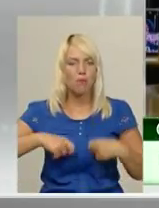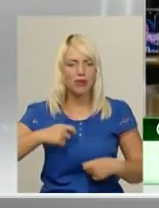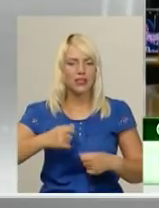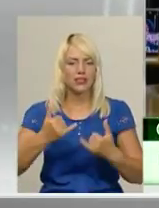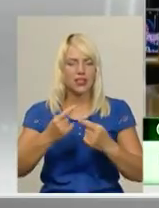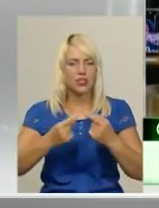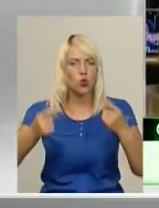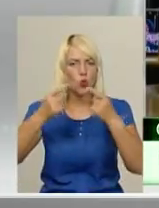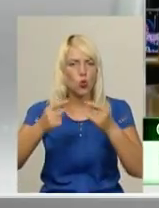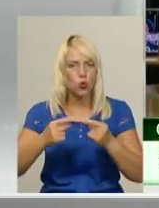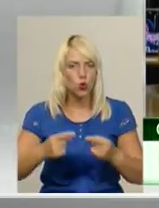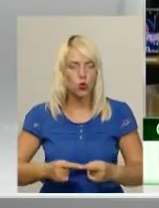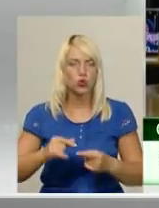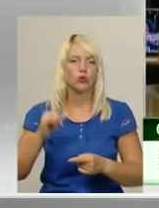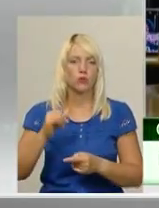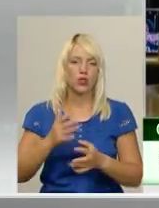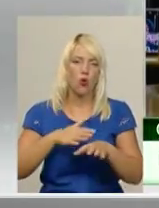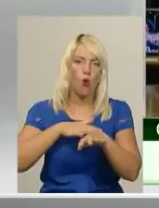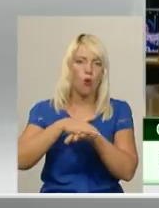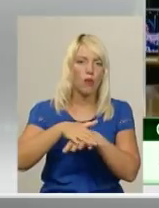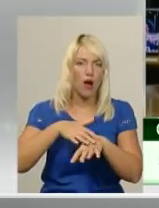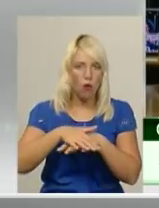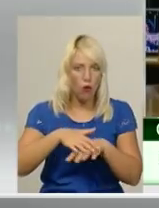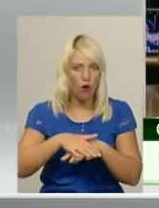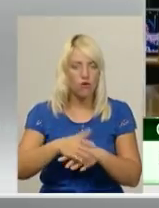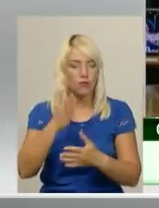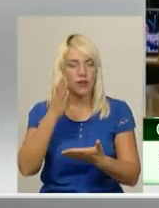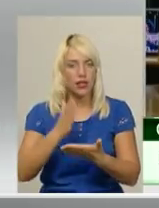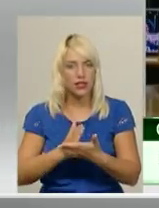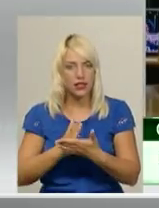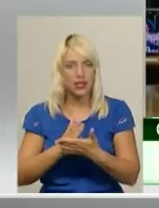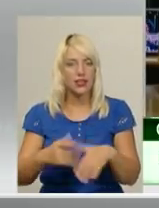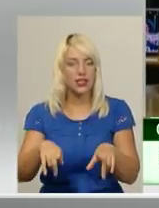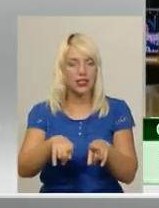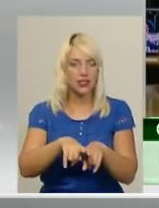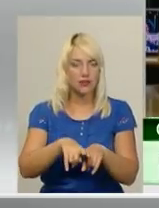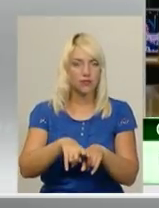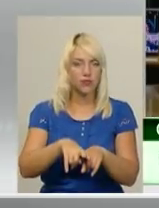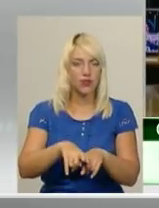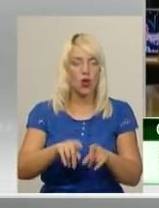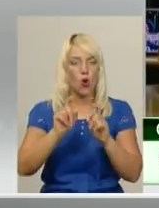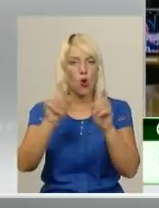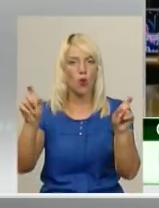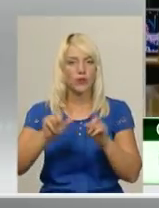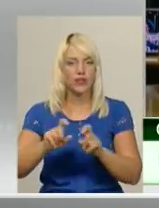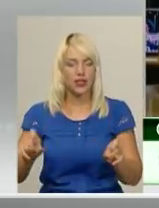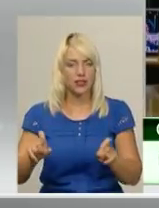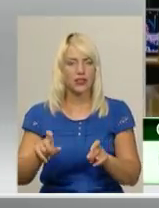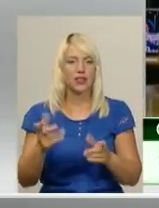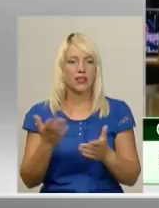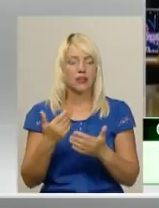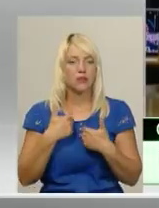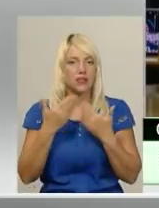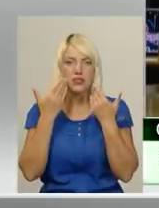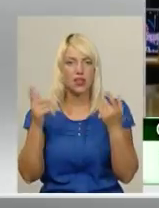підрозділах дано завдання обрахувати. Виникає ряд об'єктів, які ми навіть не знали